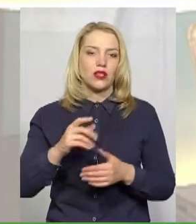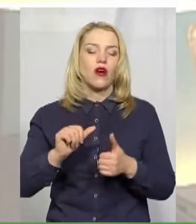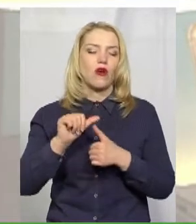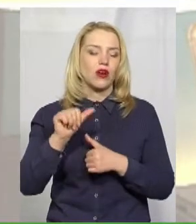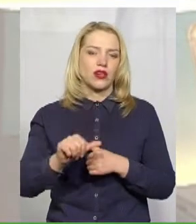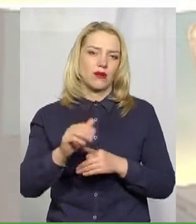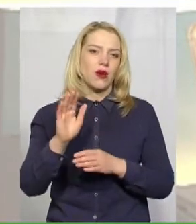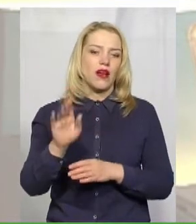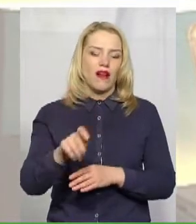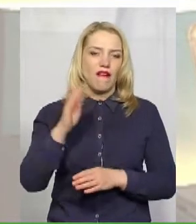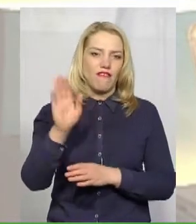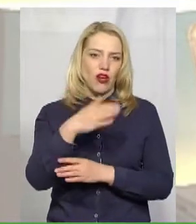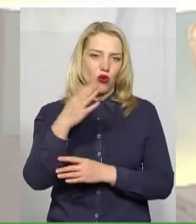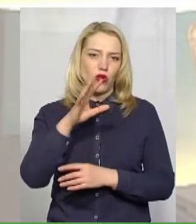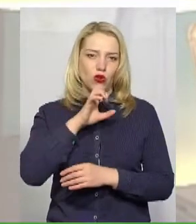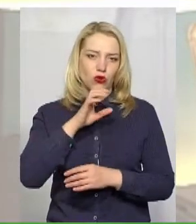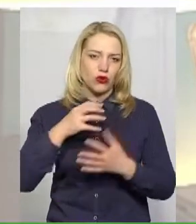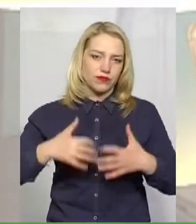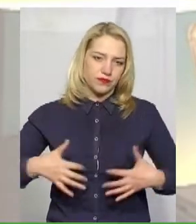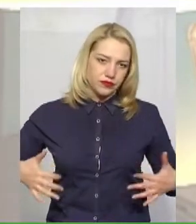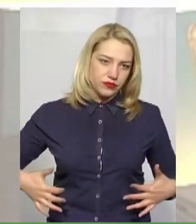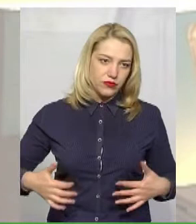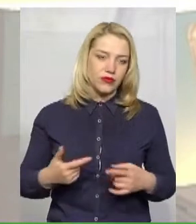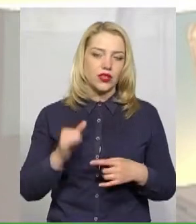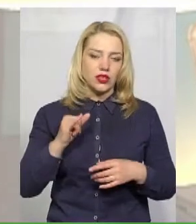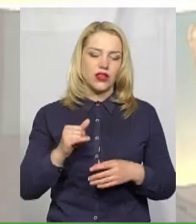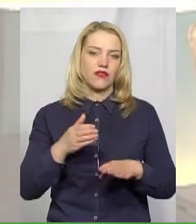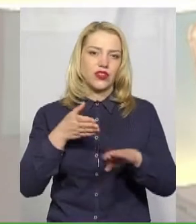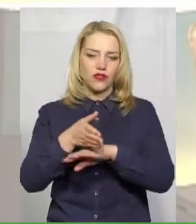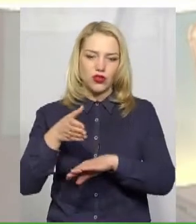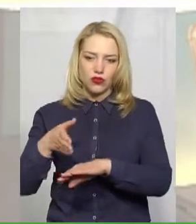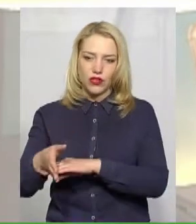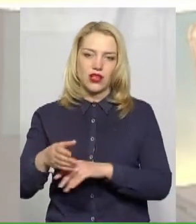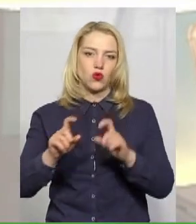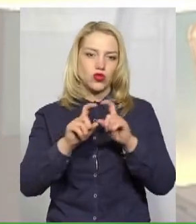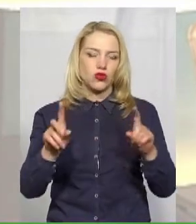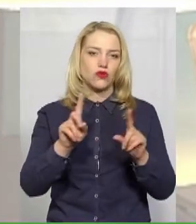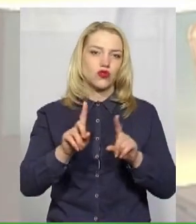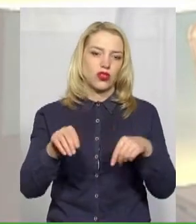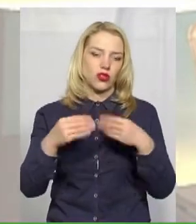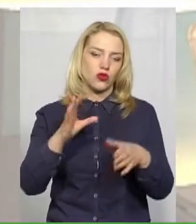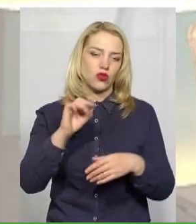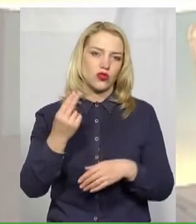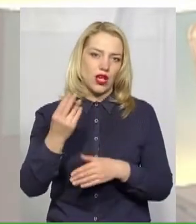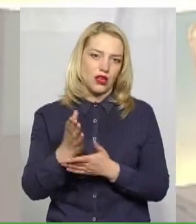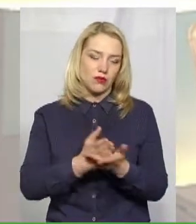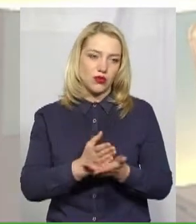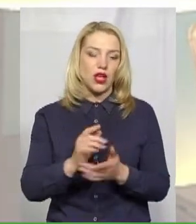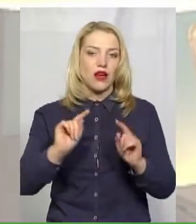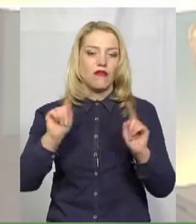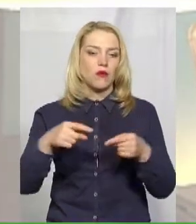відвідування установ, що надають соціальні послуги. Вимагається, крім того, обов'язкова